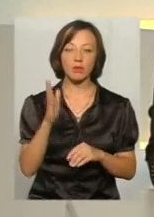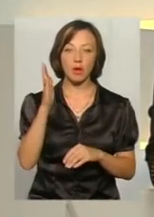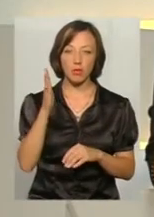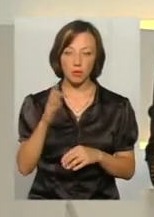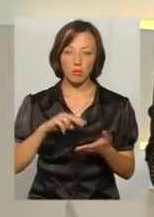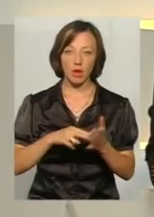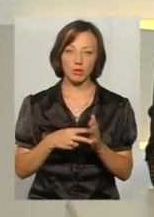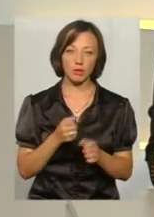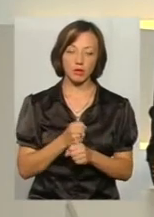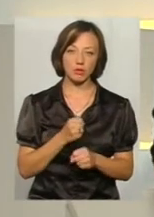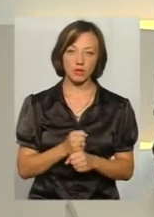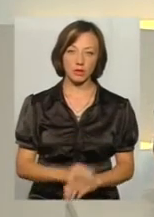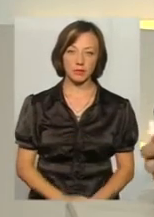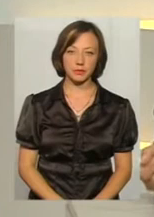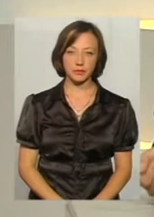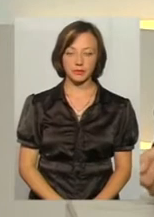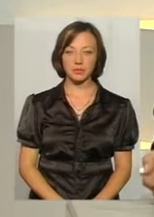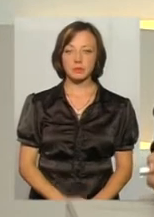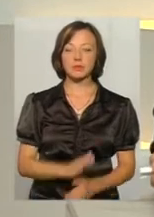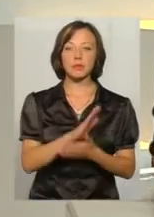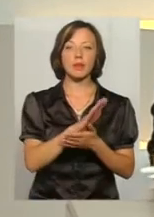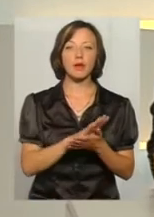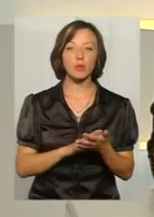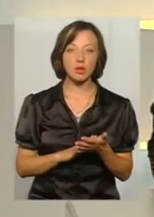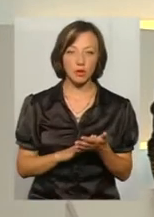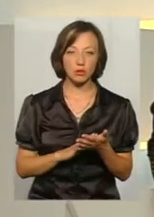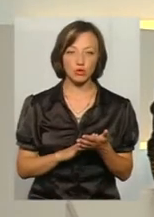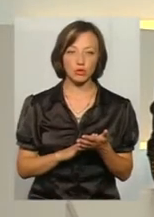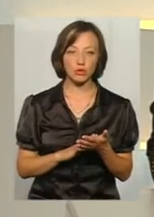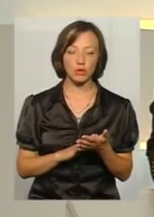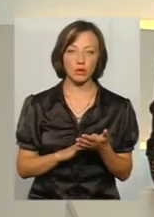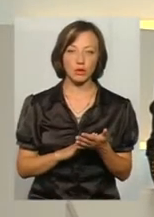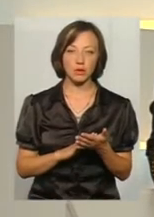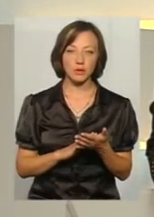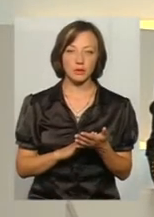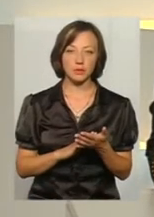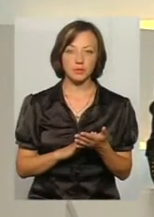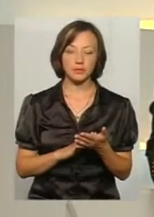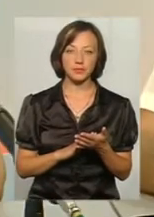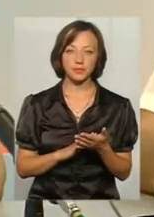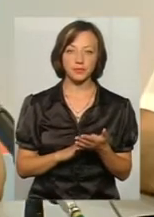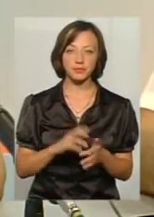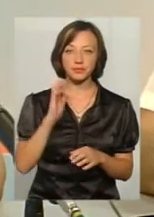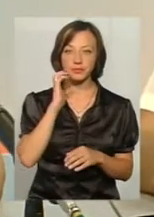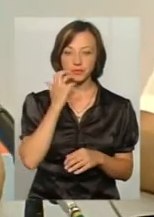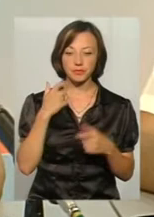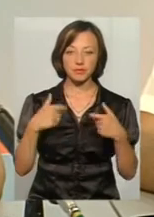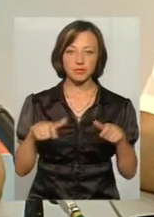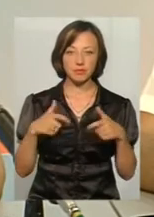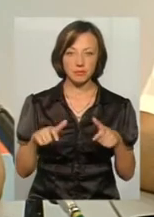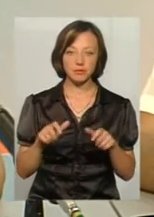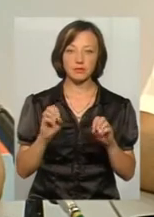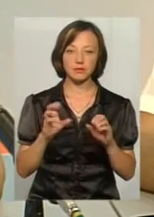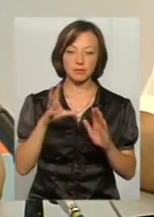майбутньому планує працювати. В подальшому, доволі таки, проходить серйозний іспит. Іспит